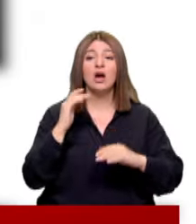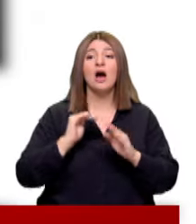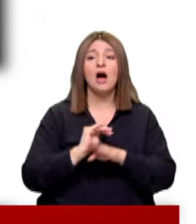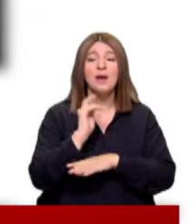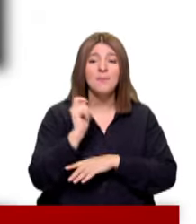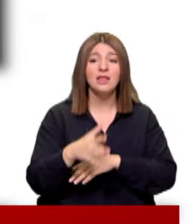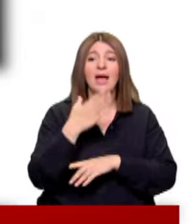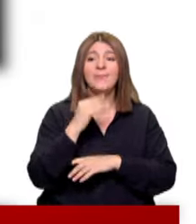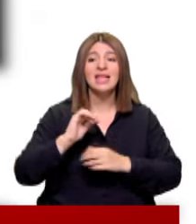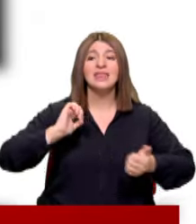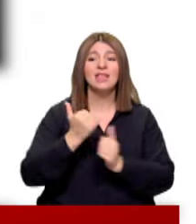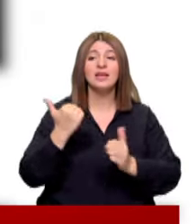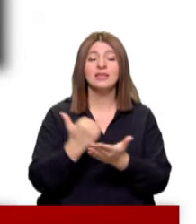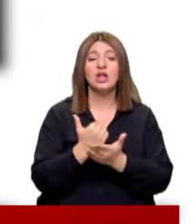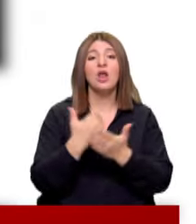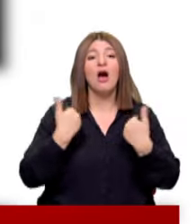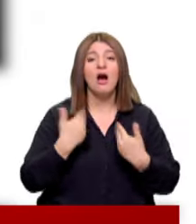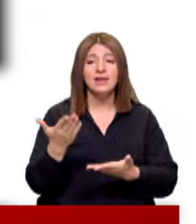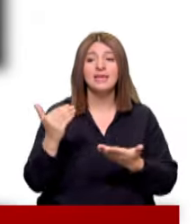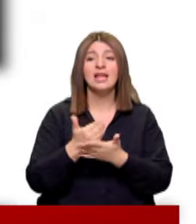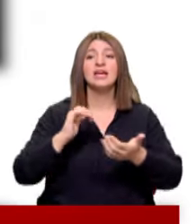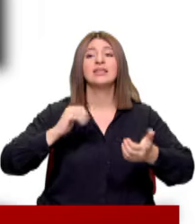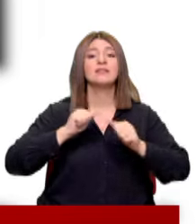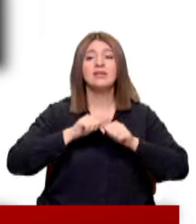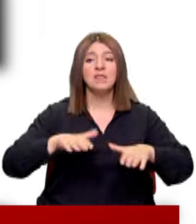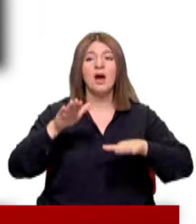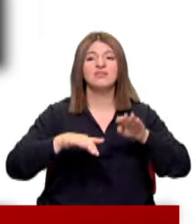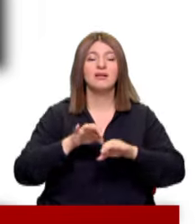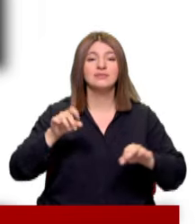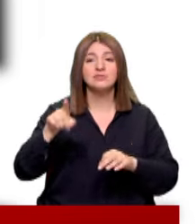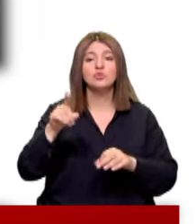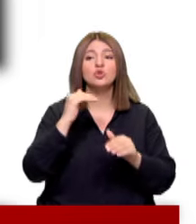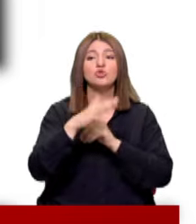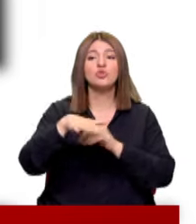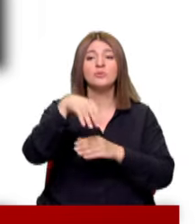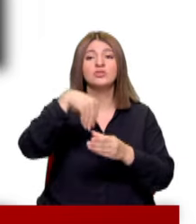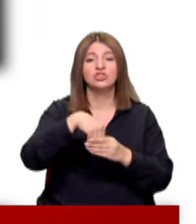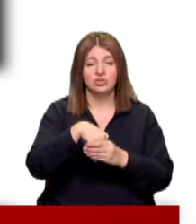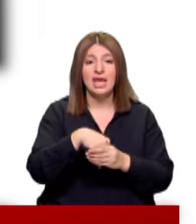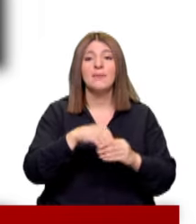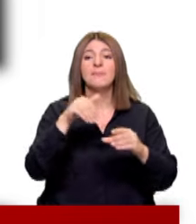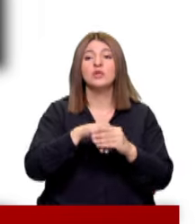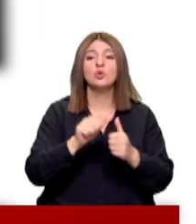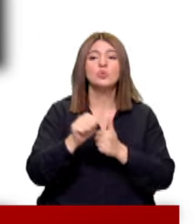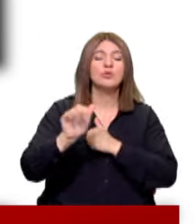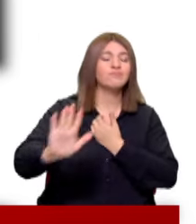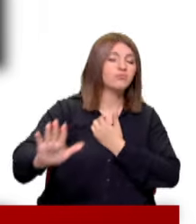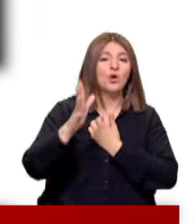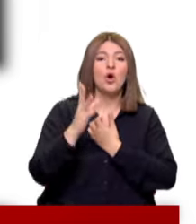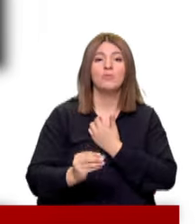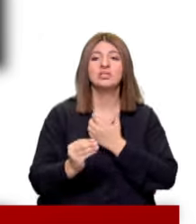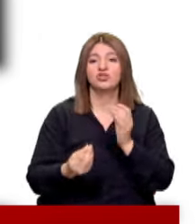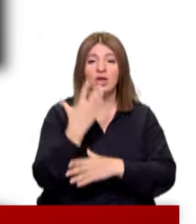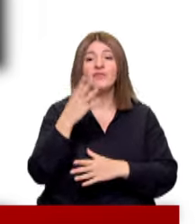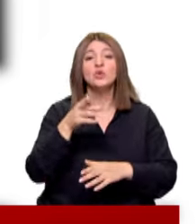pahalılığı, emekli ve dar gelirlerin durumu, gelir dağılımındaki adaletsizlik Bunun toplum kesimlerinin partiden uzaklaşması sonucunu